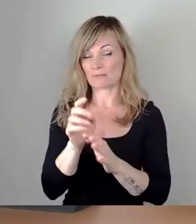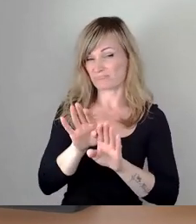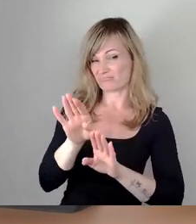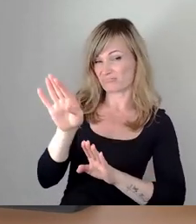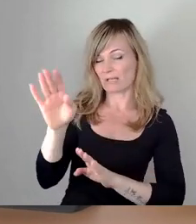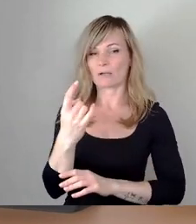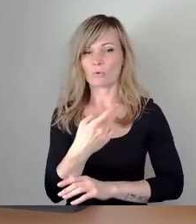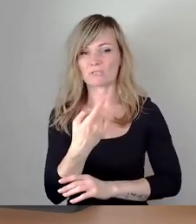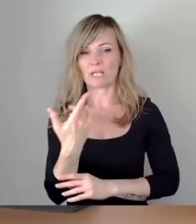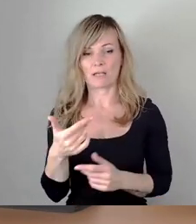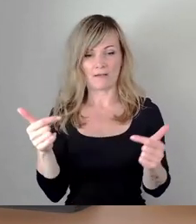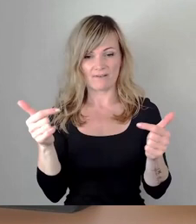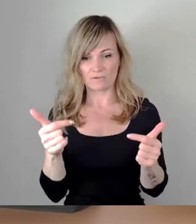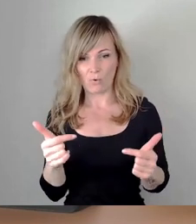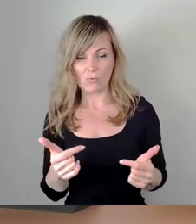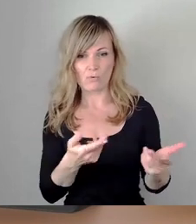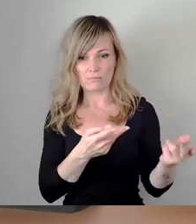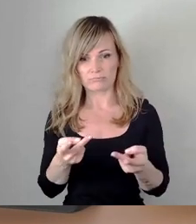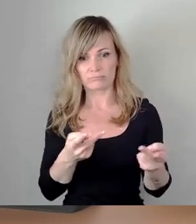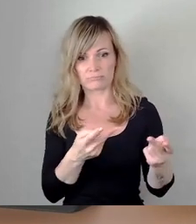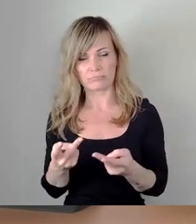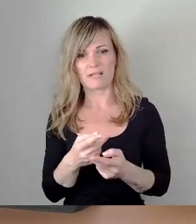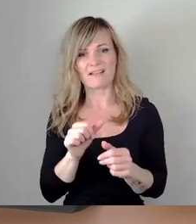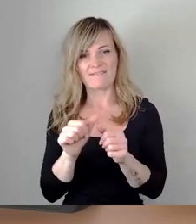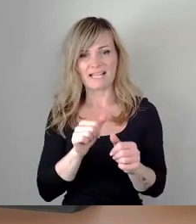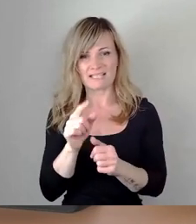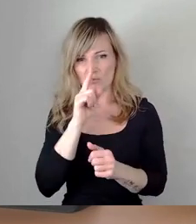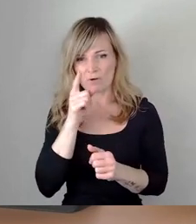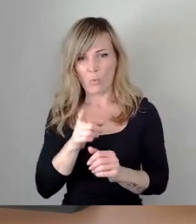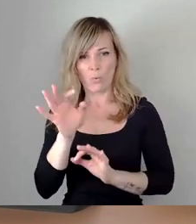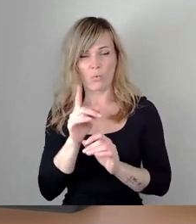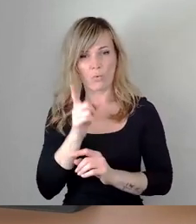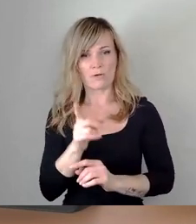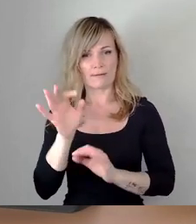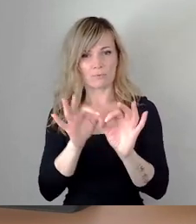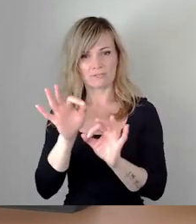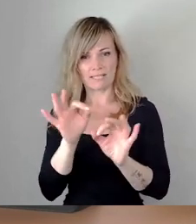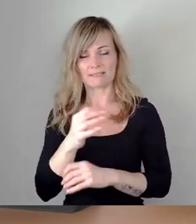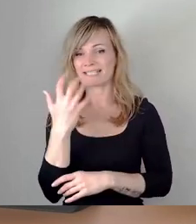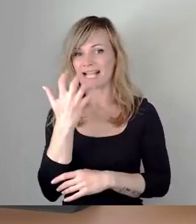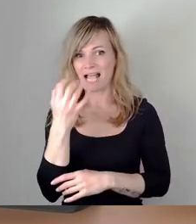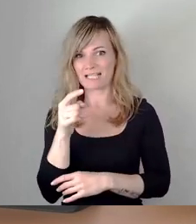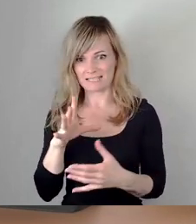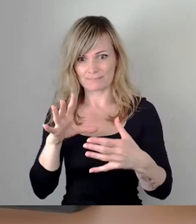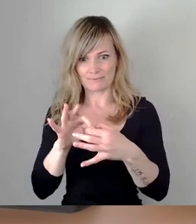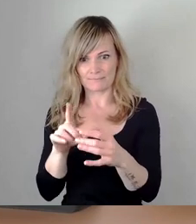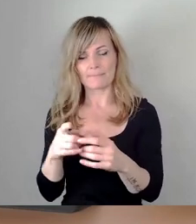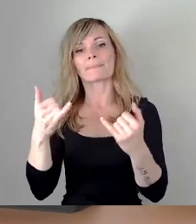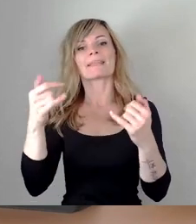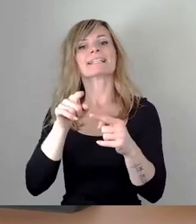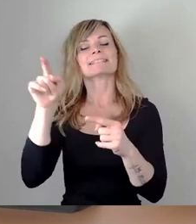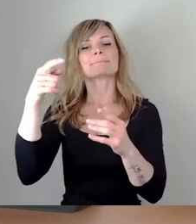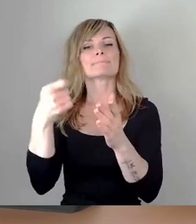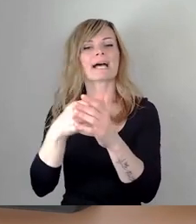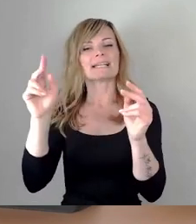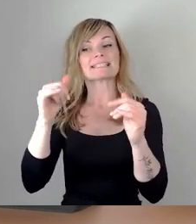Fernwärme ist fast ausschließlich auf Gas bezogen. Mittlerweile gehen die Preise wieder zurück, sind aber noch über dem, was